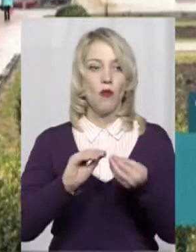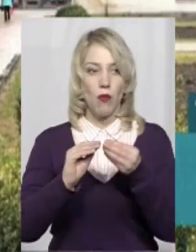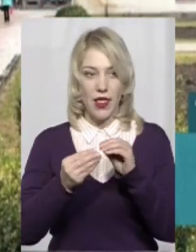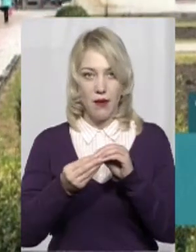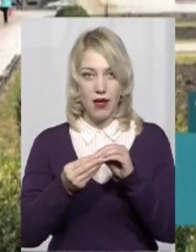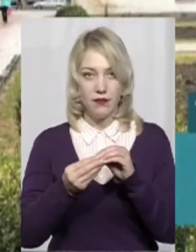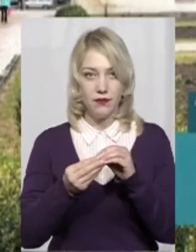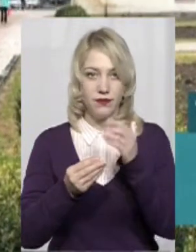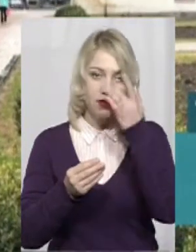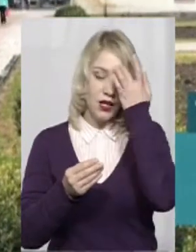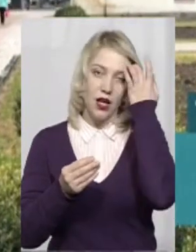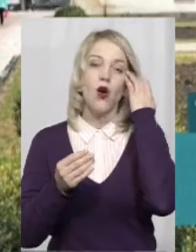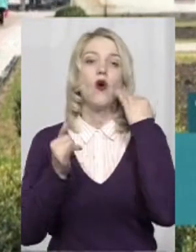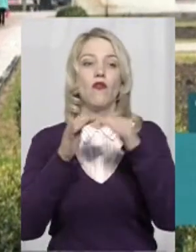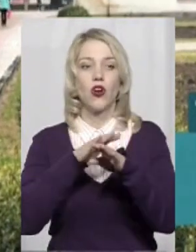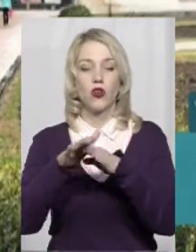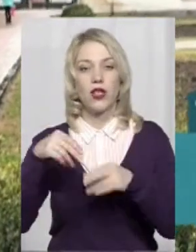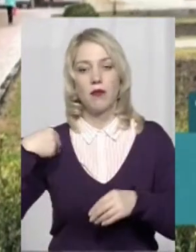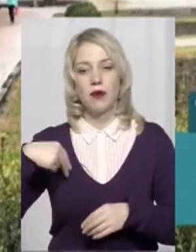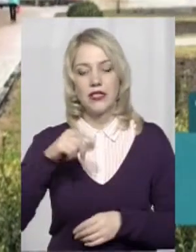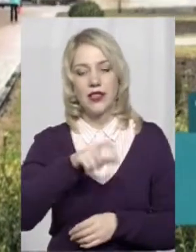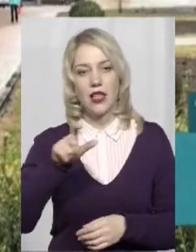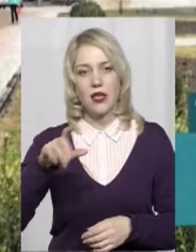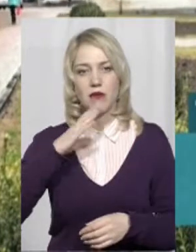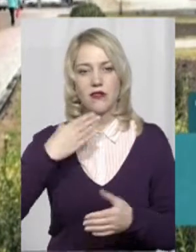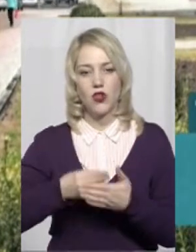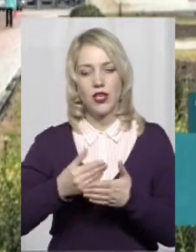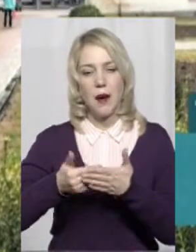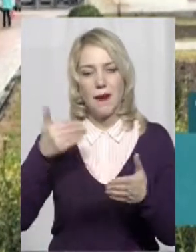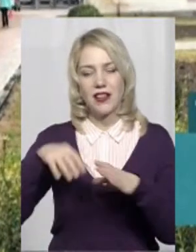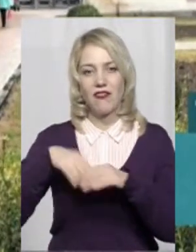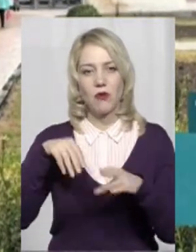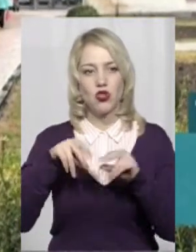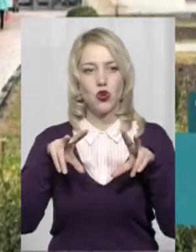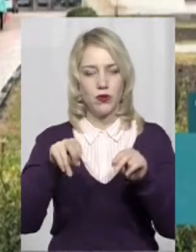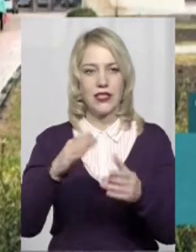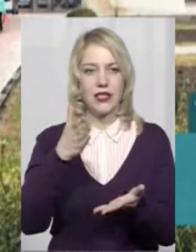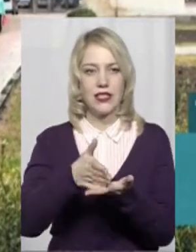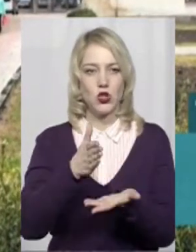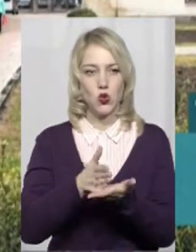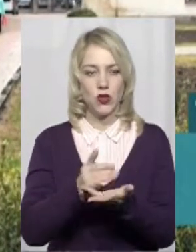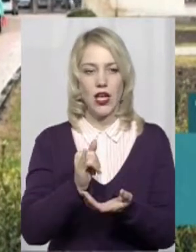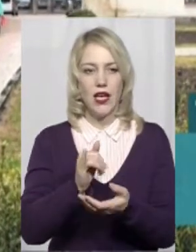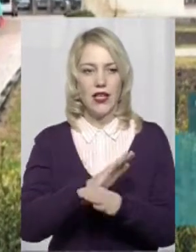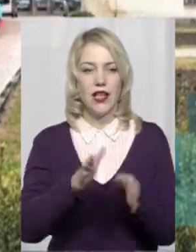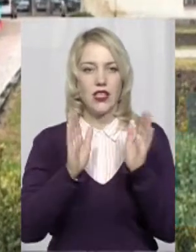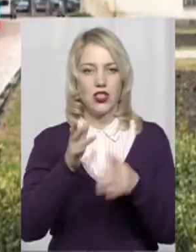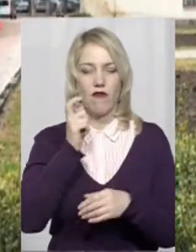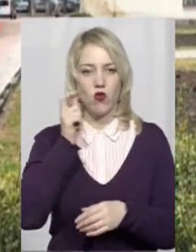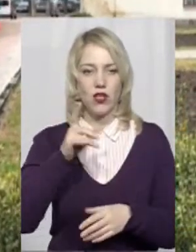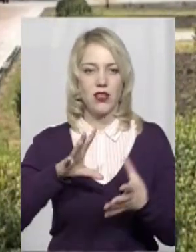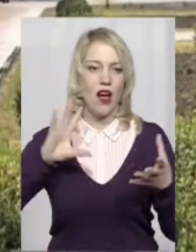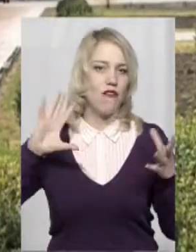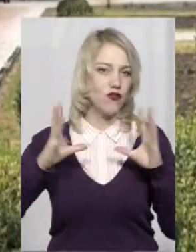Проблема виконання президентами своїх передвиборчих обіцянок існує, причому існує не лише в Україні, в всьому